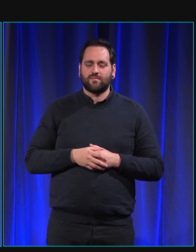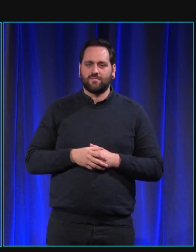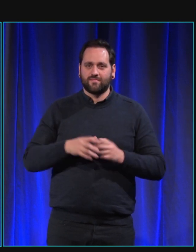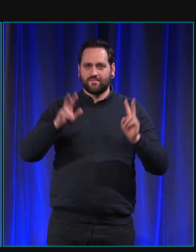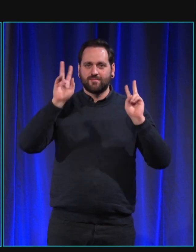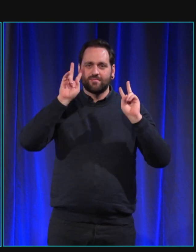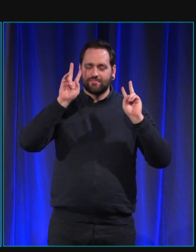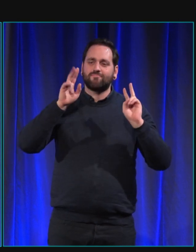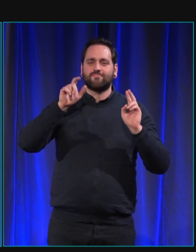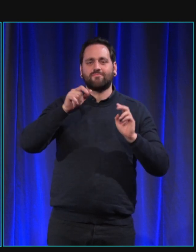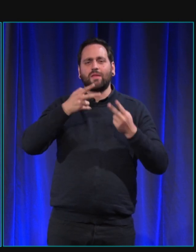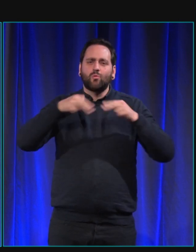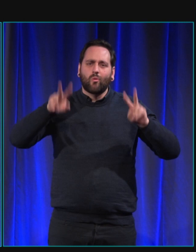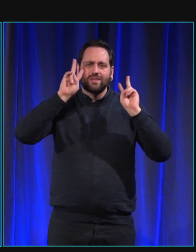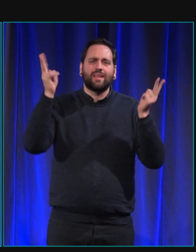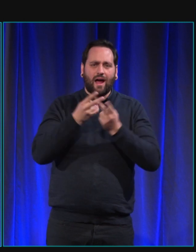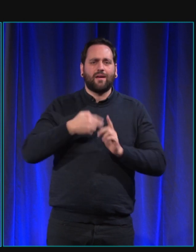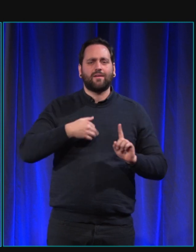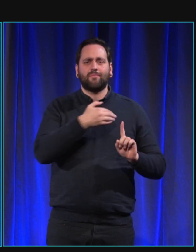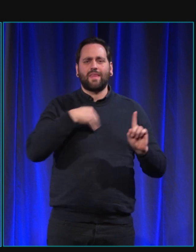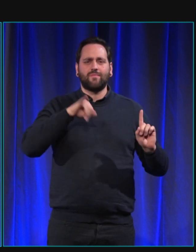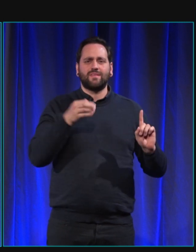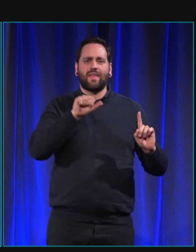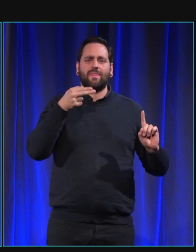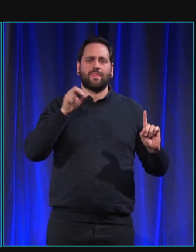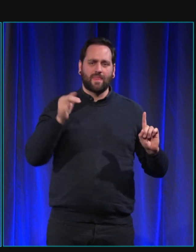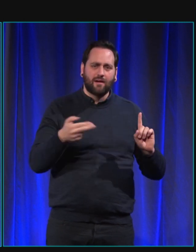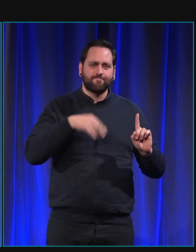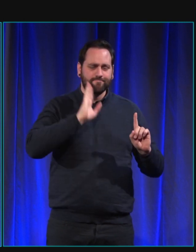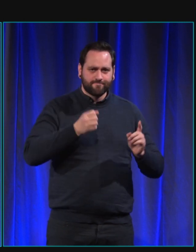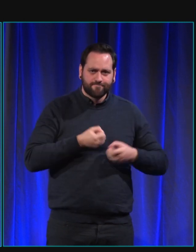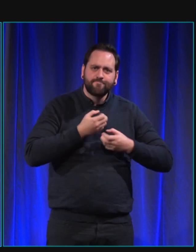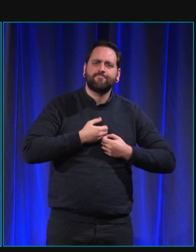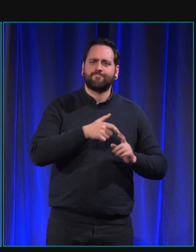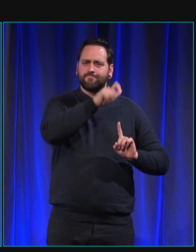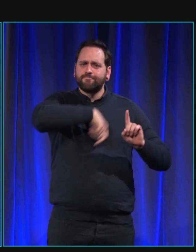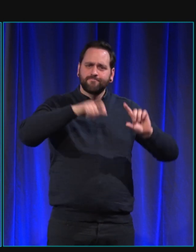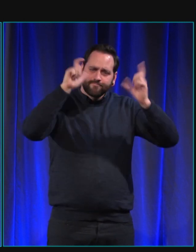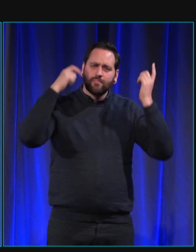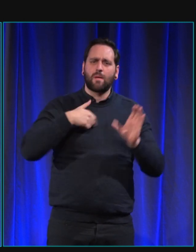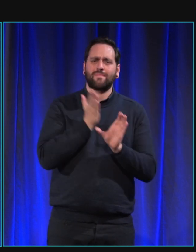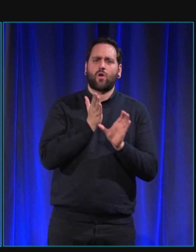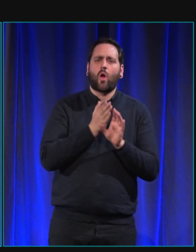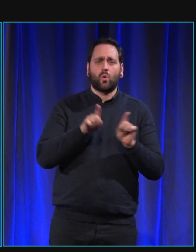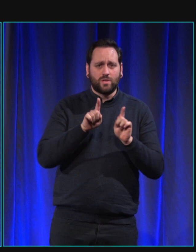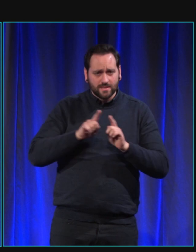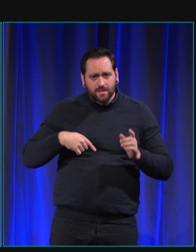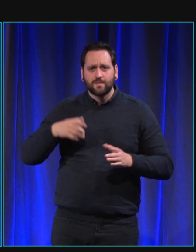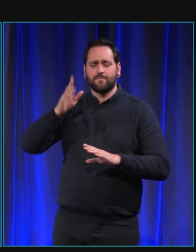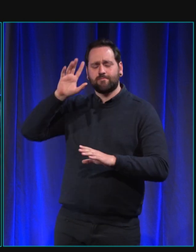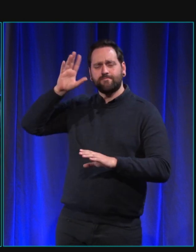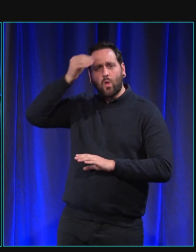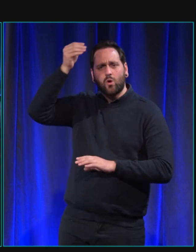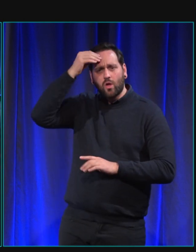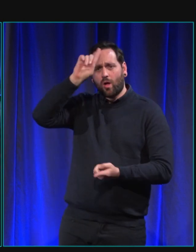vais inviter Sarah Janin à prendre la parole. Alors, Sarah Janin, vous êtes à la fois psychologue et docteur en éthologie, c'est-à-dire l'étude du comportement